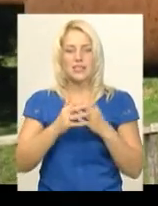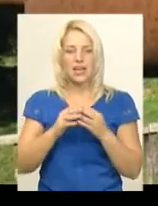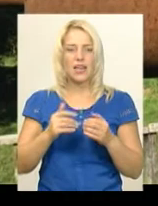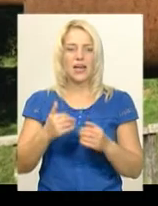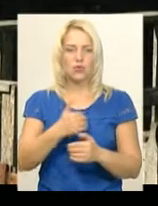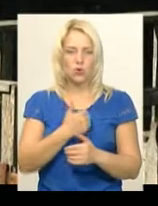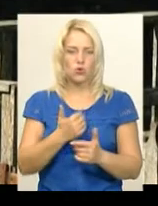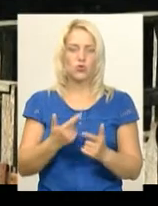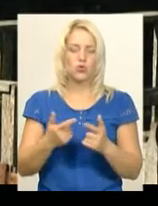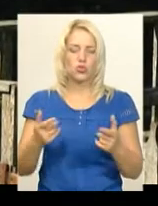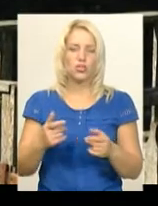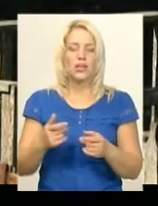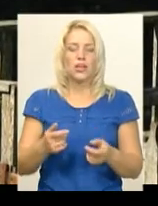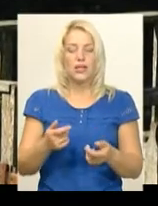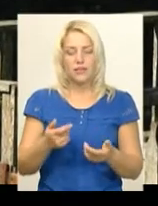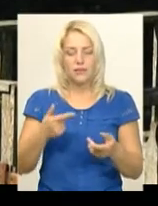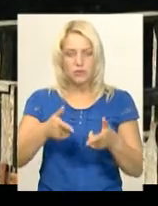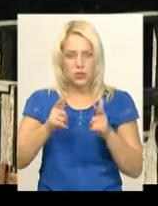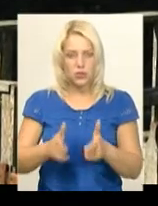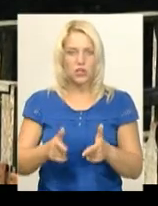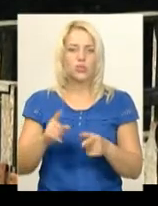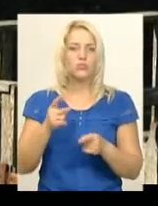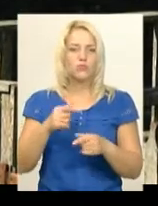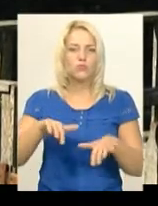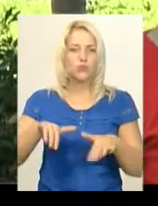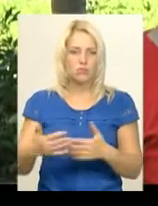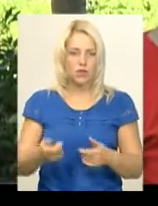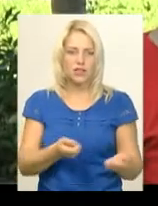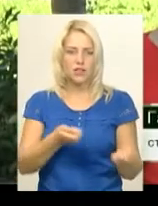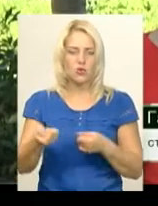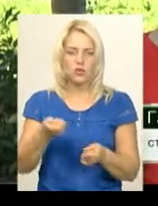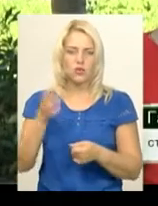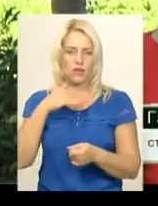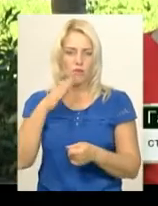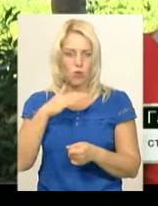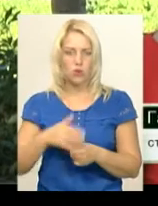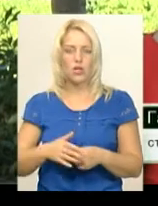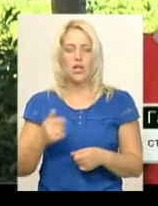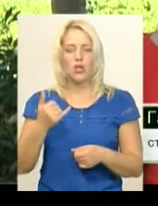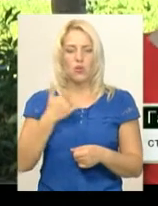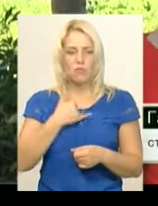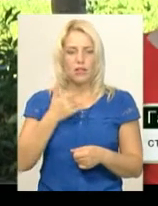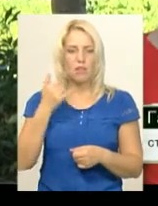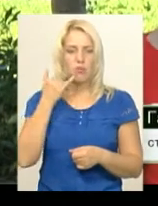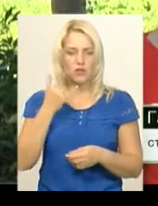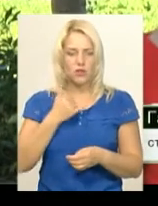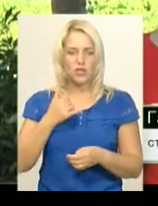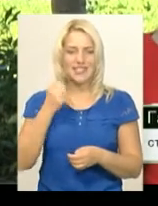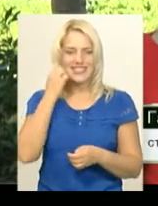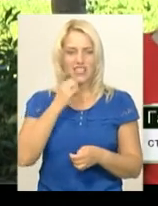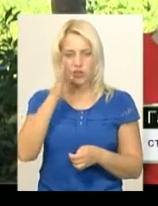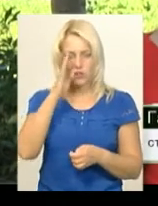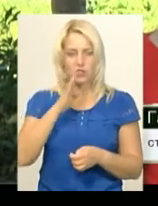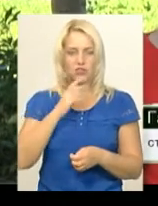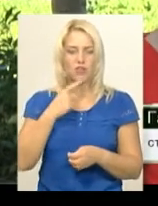староста, бо втомилися носити воду з низинних колодязів за сотні метрів. До мене зателефонували старенький чоловік, жіночку, і